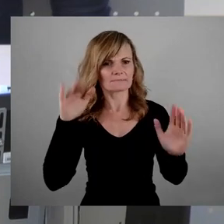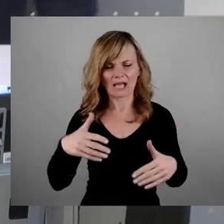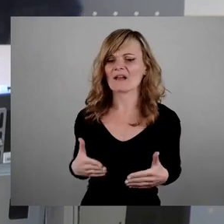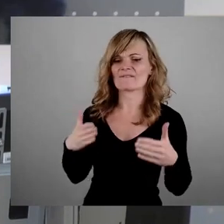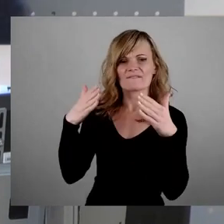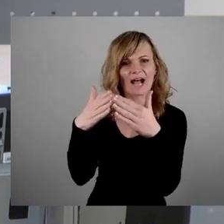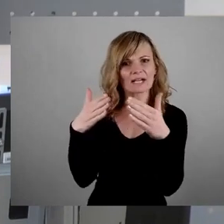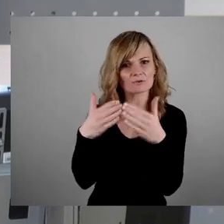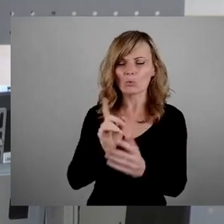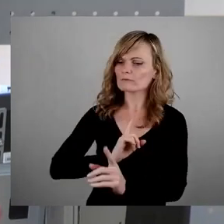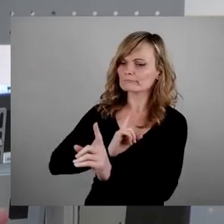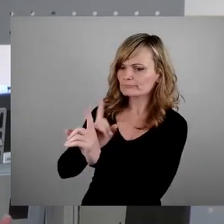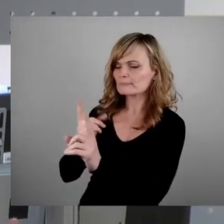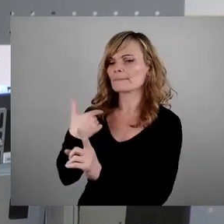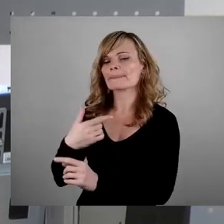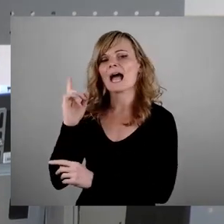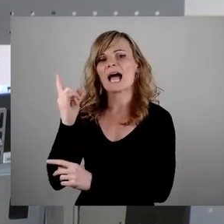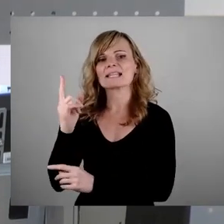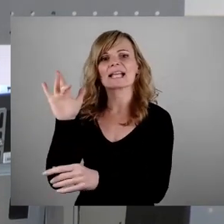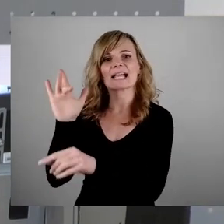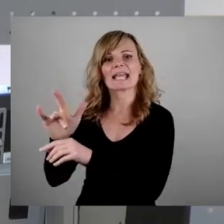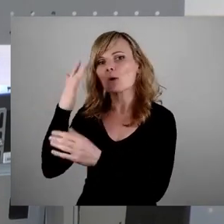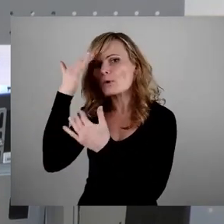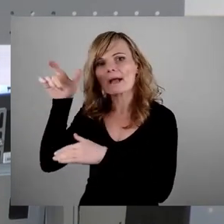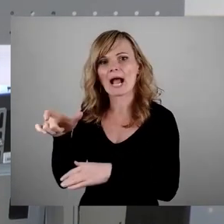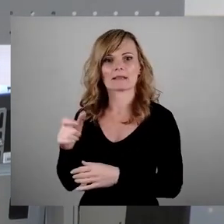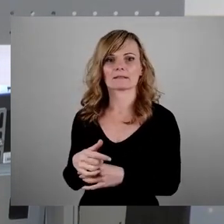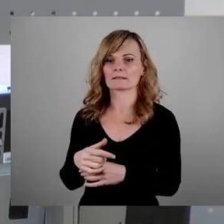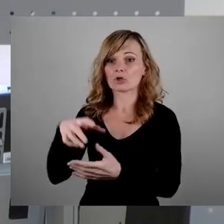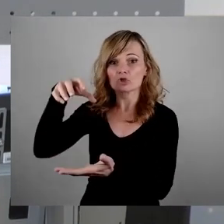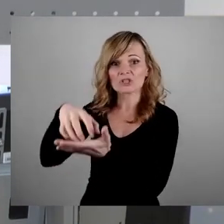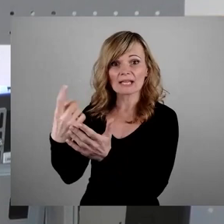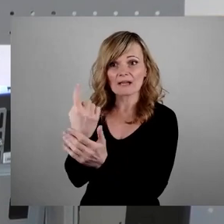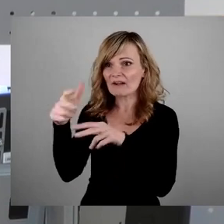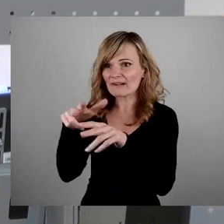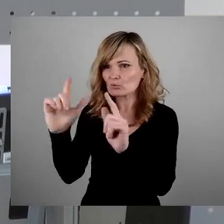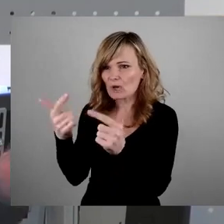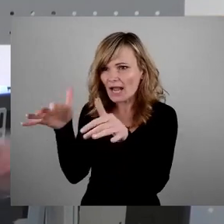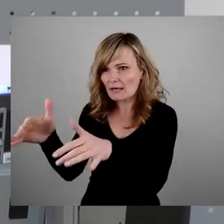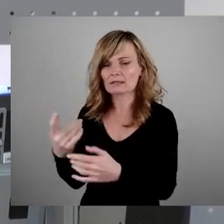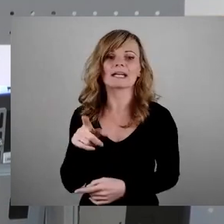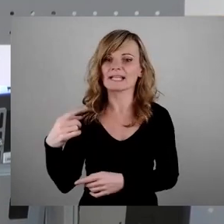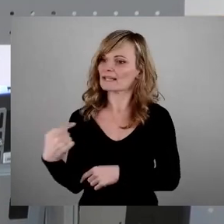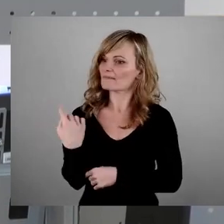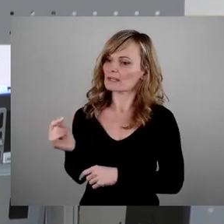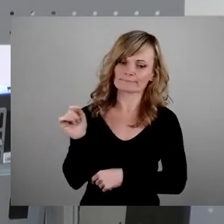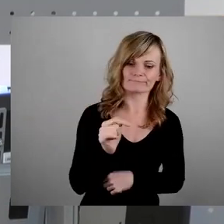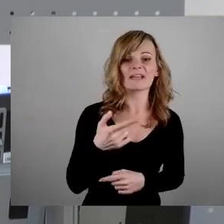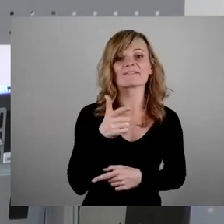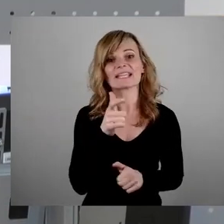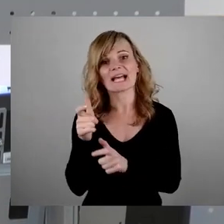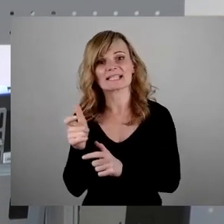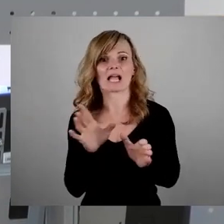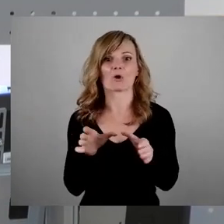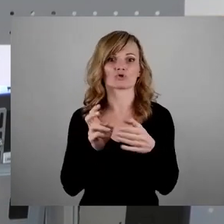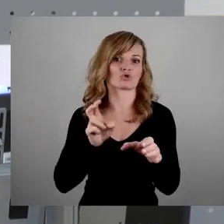unbekannt gemacht. Das war ja keiner aus der Stadt. So, danach sind wir in den Finanzausschuss gegangen. Da saß der Oberbürgermeister uns dagegen.